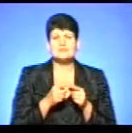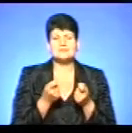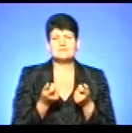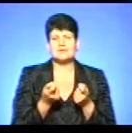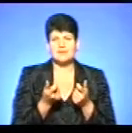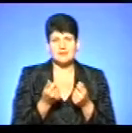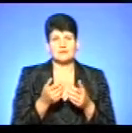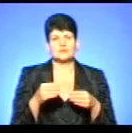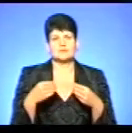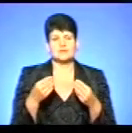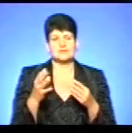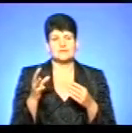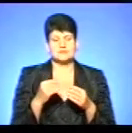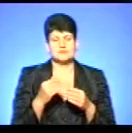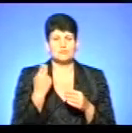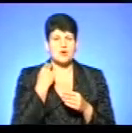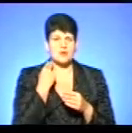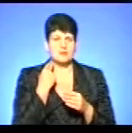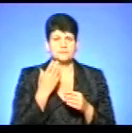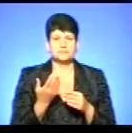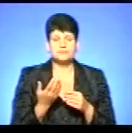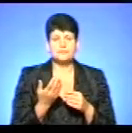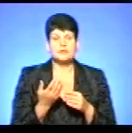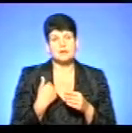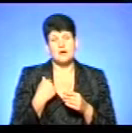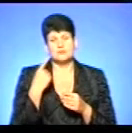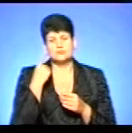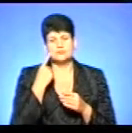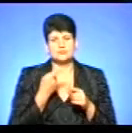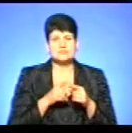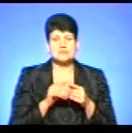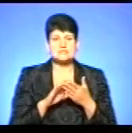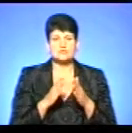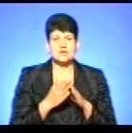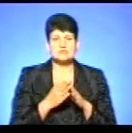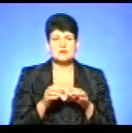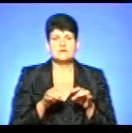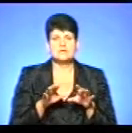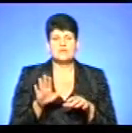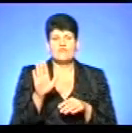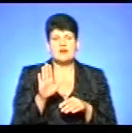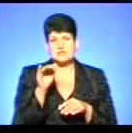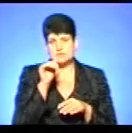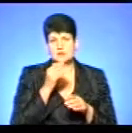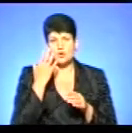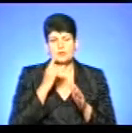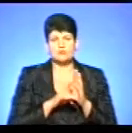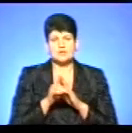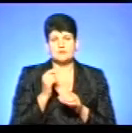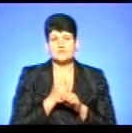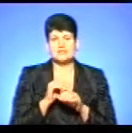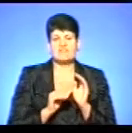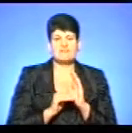погашення всіх боргів. Я думаю, що ця ситуація буде вирівнюватись у вересні місяці, коли запрацює Верховна Рада і будуть